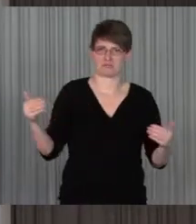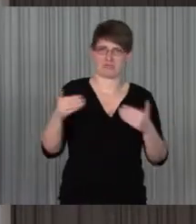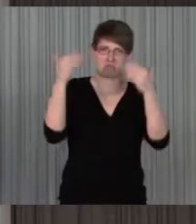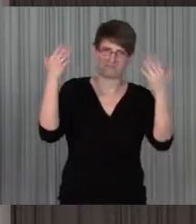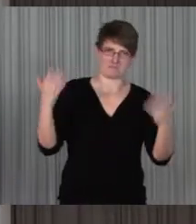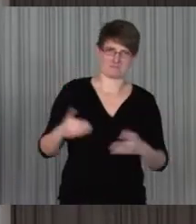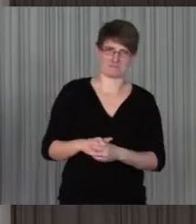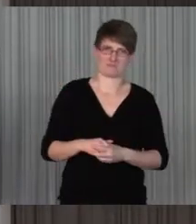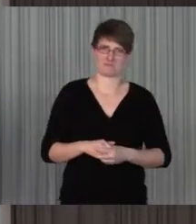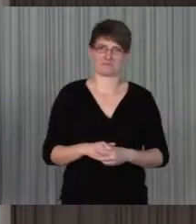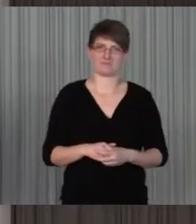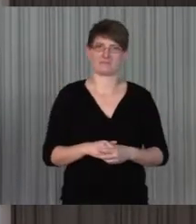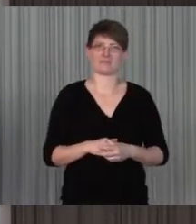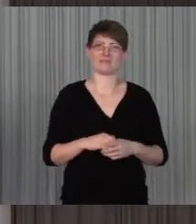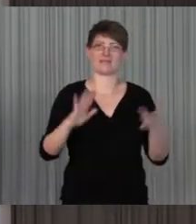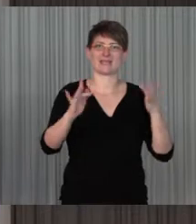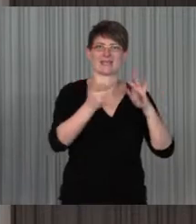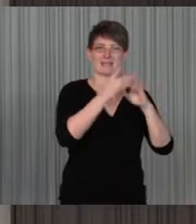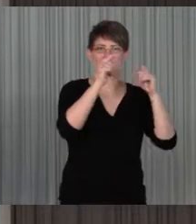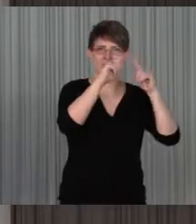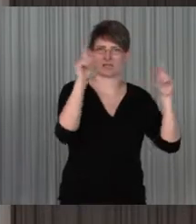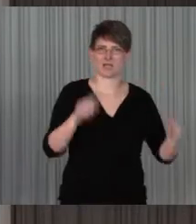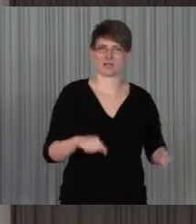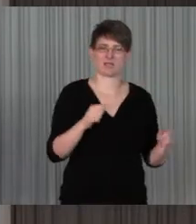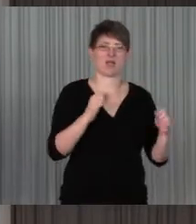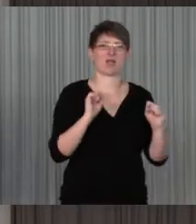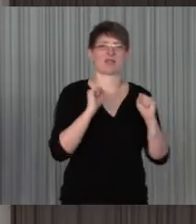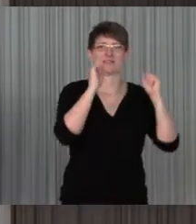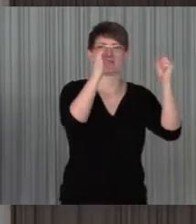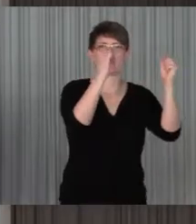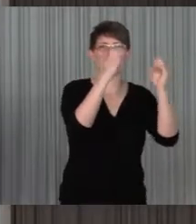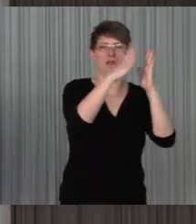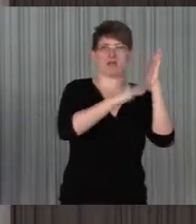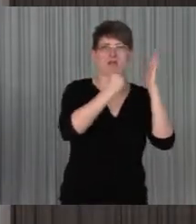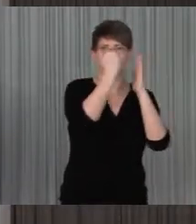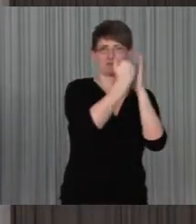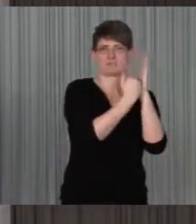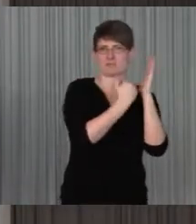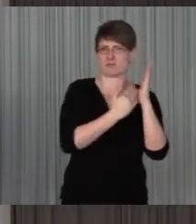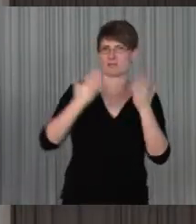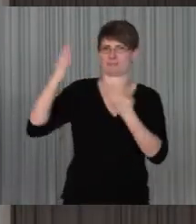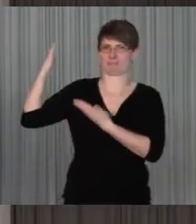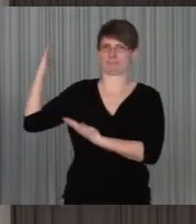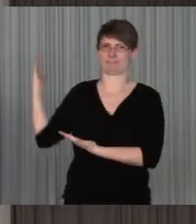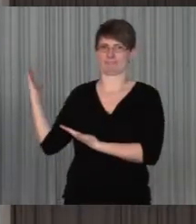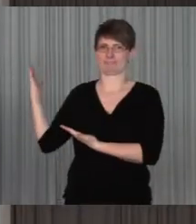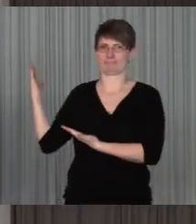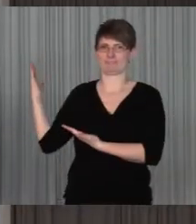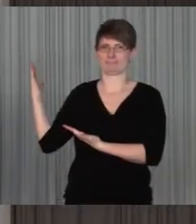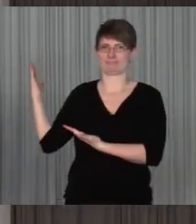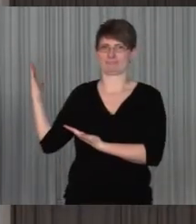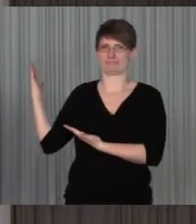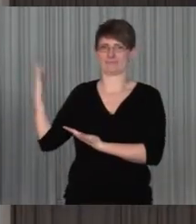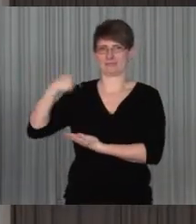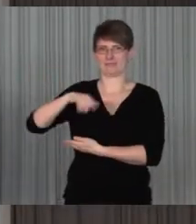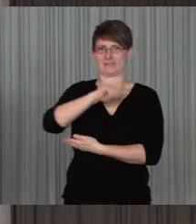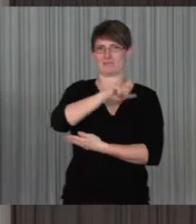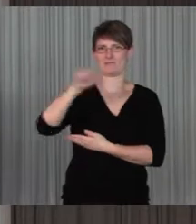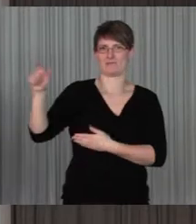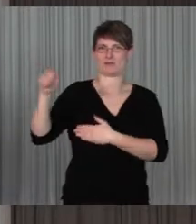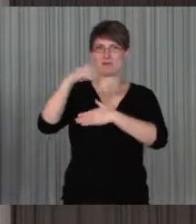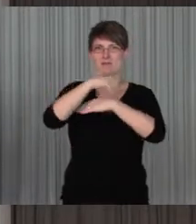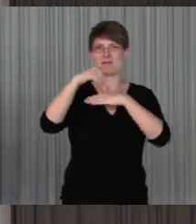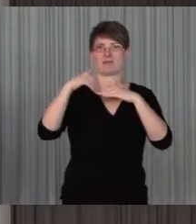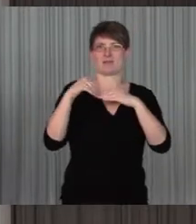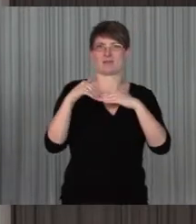stehen auf der Internetseite immer quasi in den Kalender, das ist das, was sie diese Woche machen. Was machen sie jetzt gerade im Mittwoch, Internet